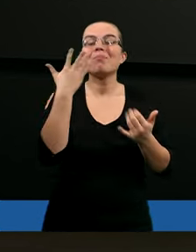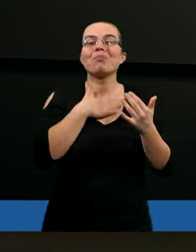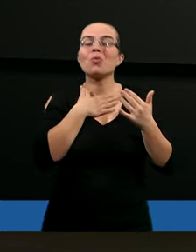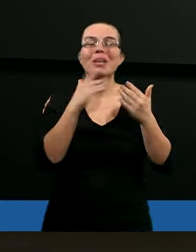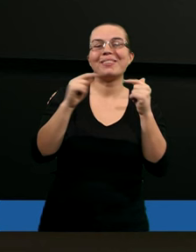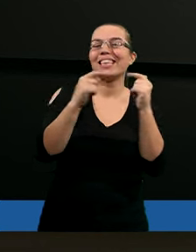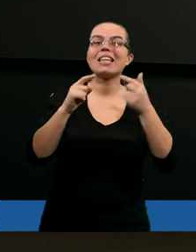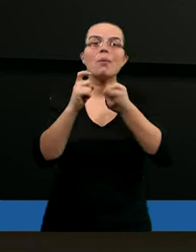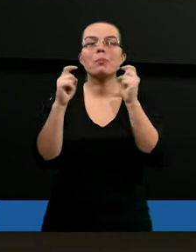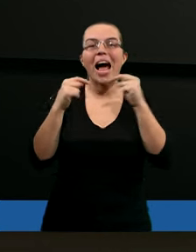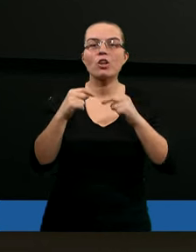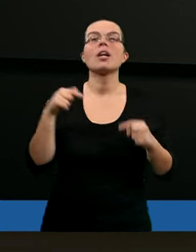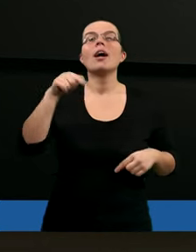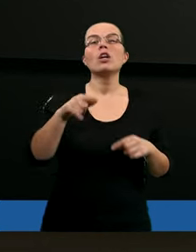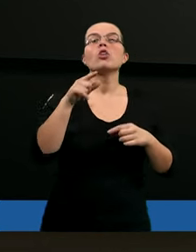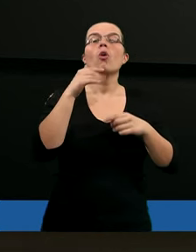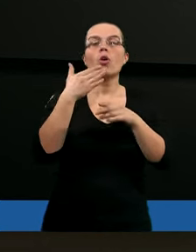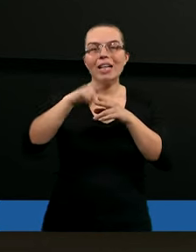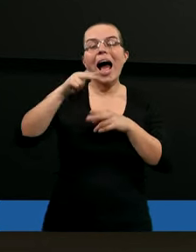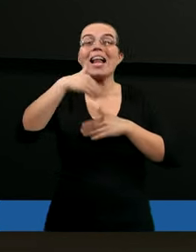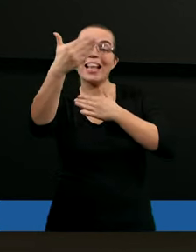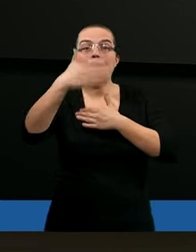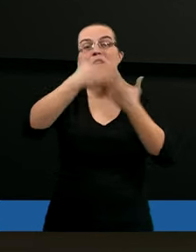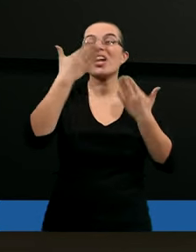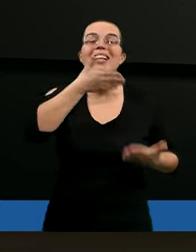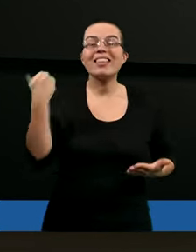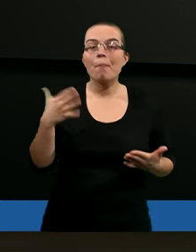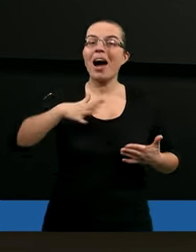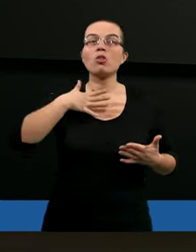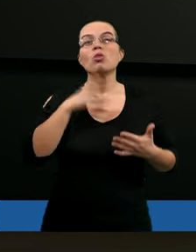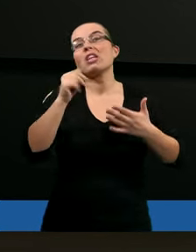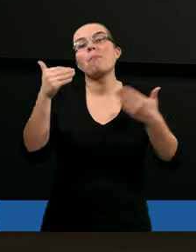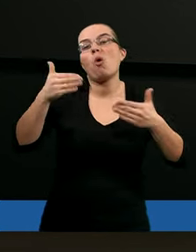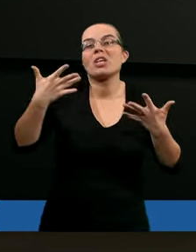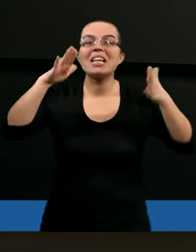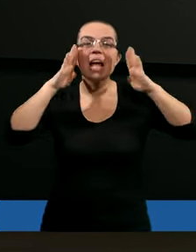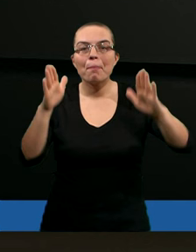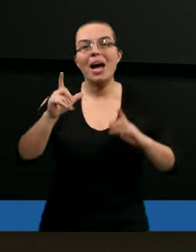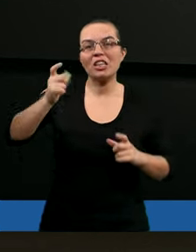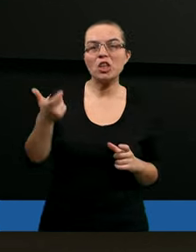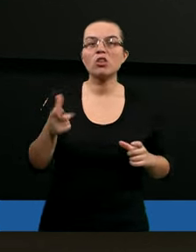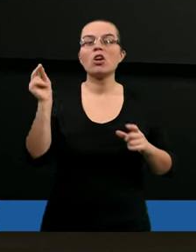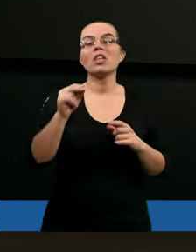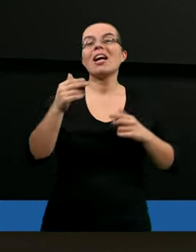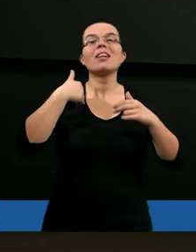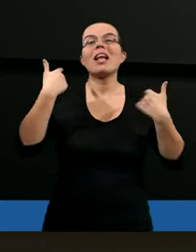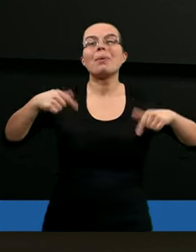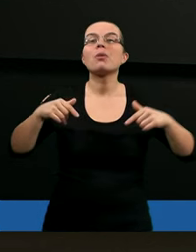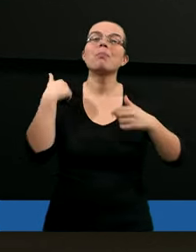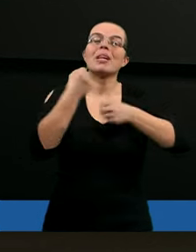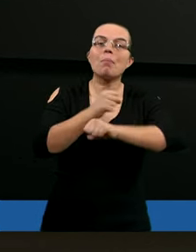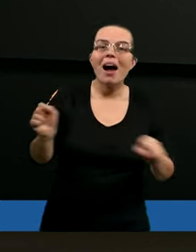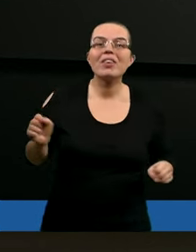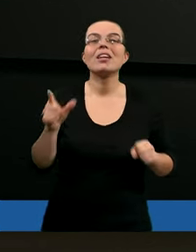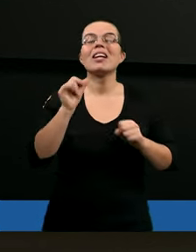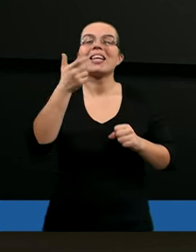kończyło i nawet gdyby tego następnego dnia miało nie być, czy nie miałoby być lepiej, nie miałoby być, nie mielibyśmy być uzdrowieni, nie miałoby